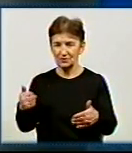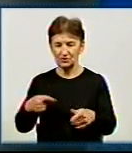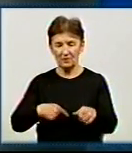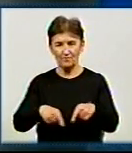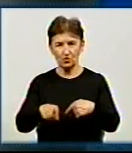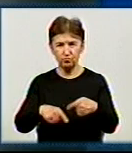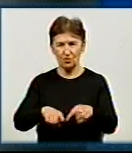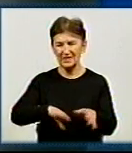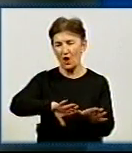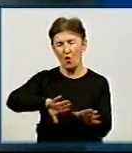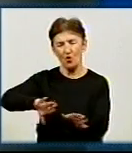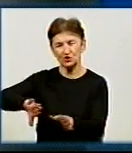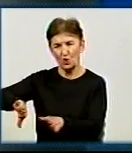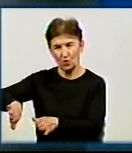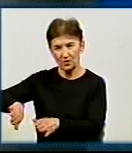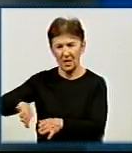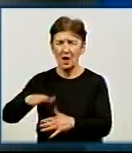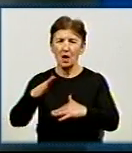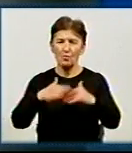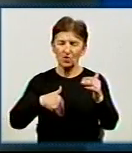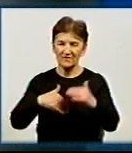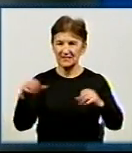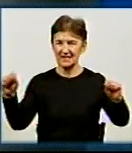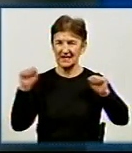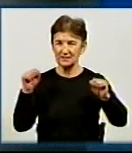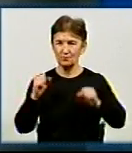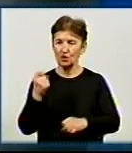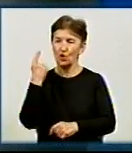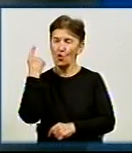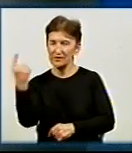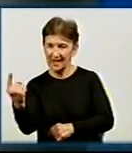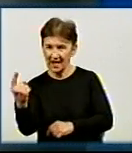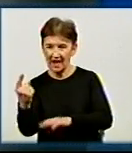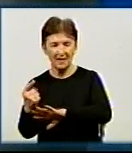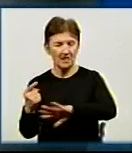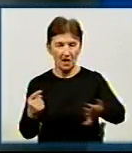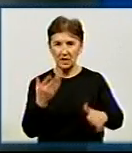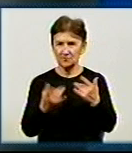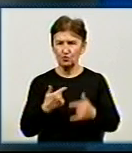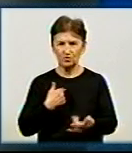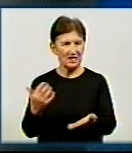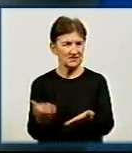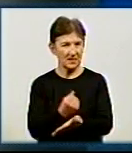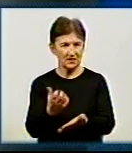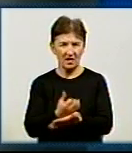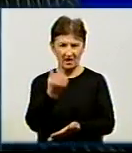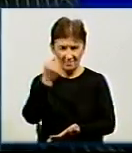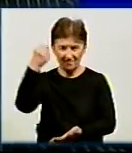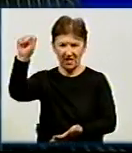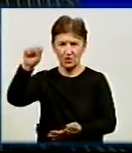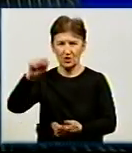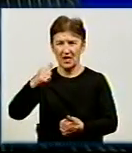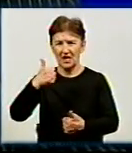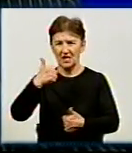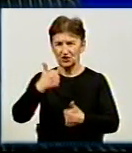всіх наших премій. Тому що казали, що професійний спорт – це одне. Тому якби в нас досягла, якби виграла чемпіонат,